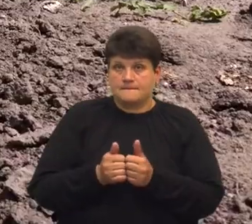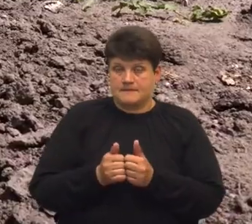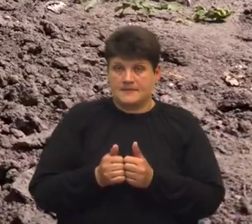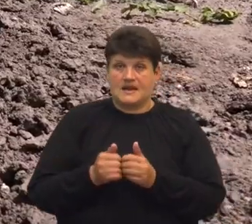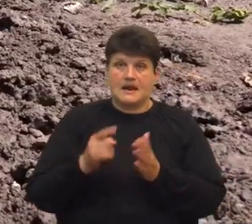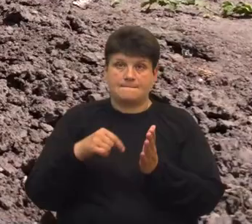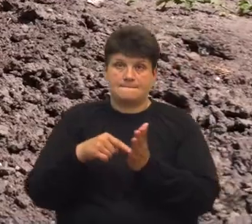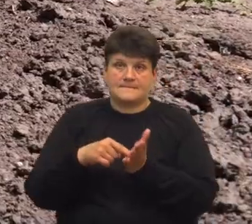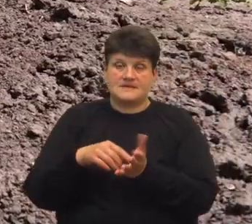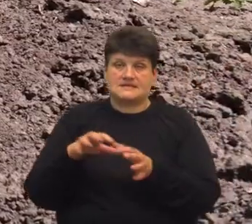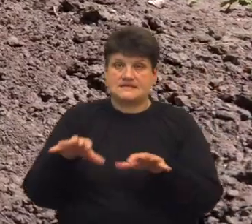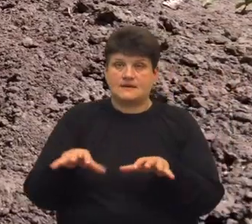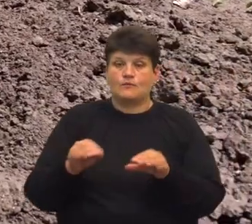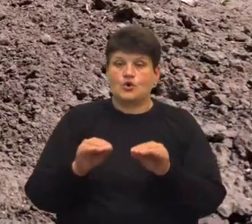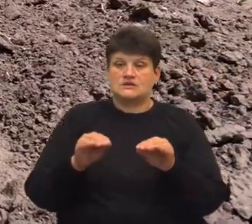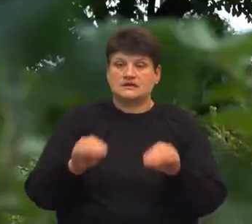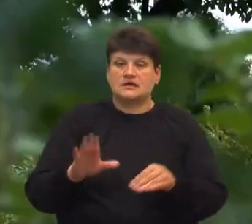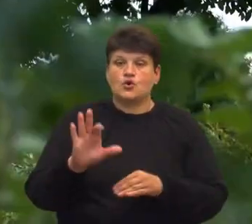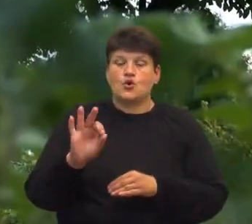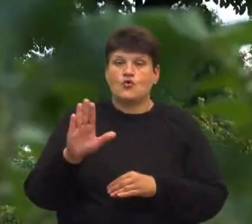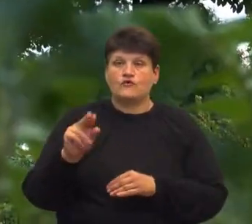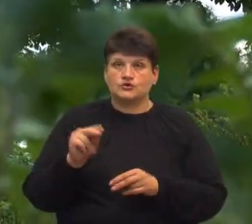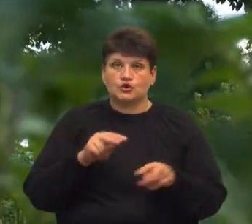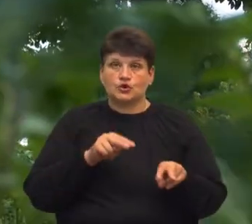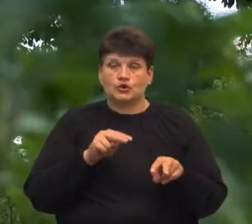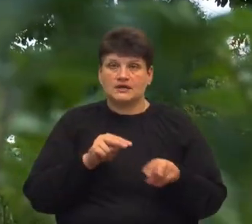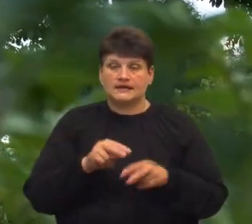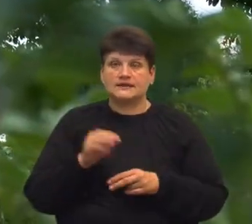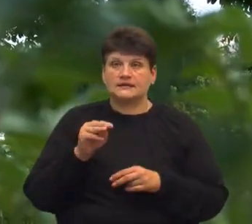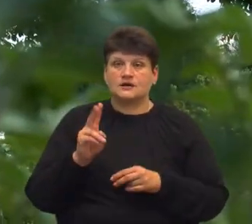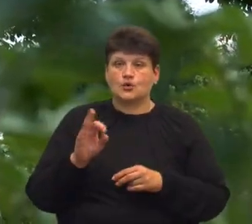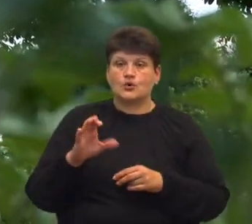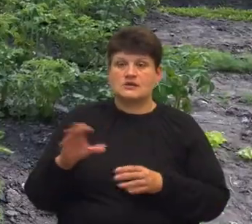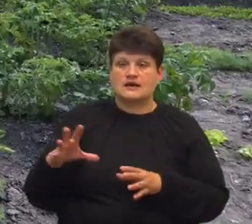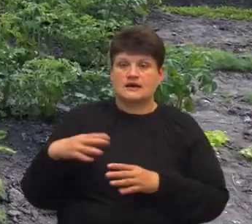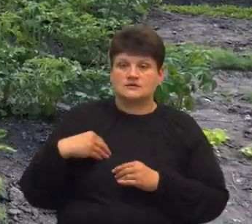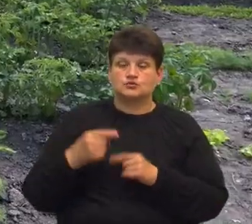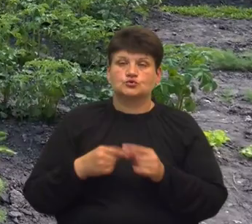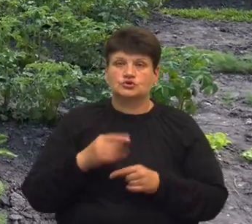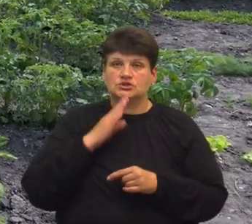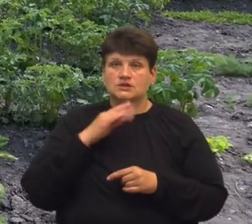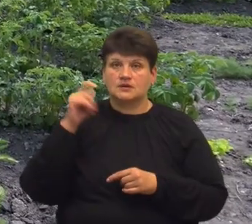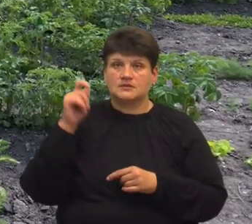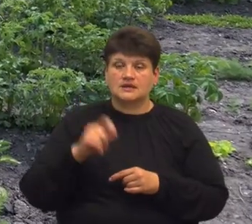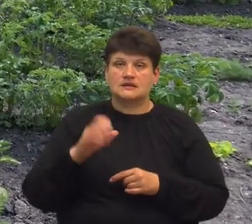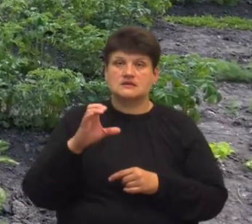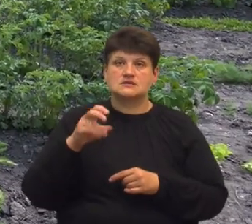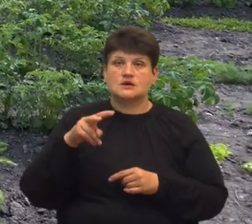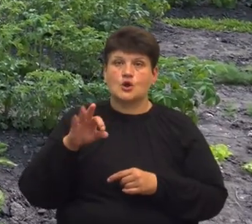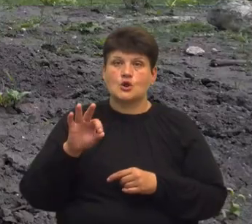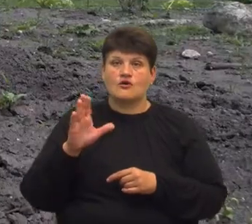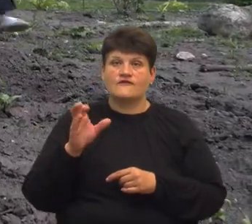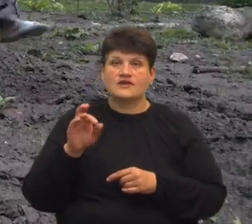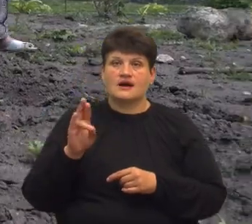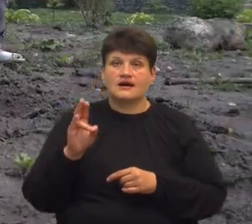мешканці посадили овочі. Їх доглядає Тамара Косінова разом з онуком. Жінка переїхала з Слов'янська. Розповідає,